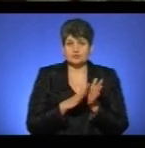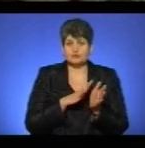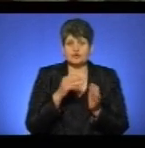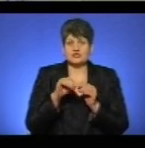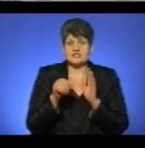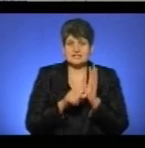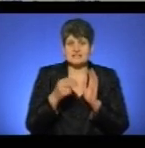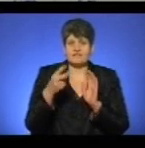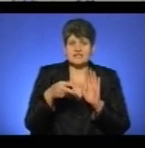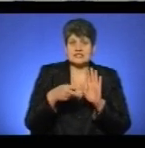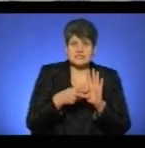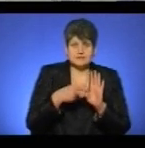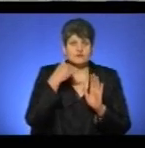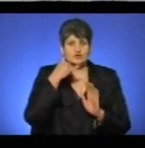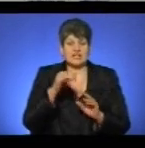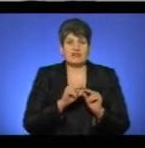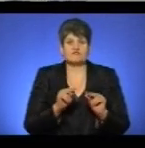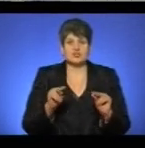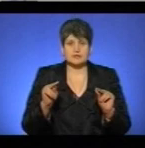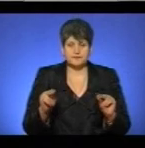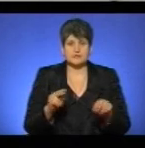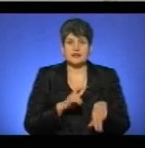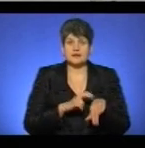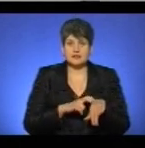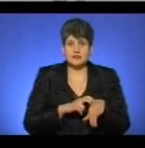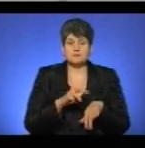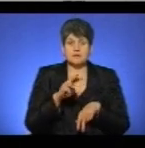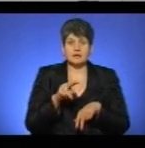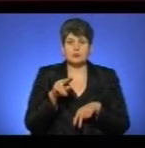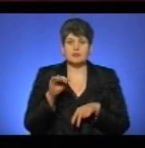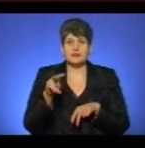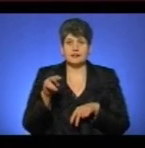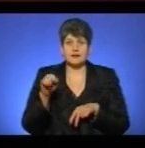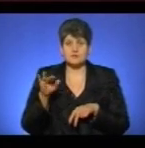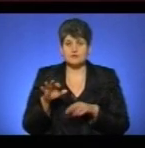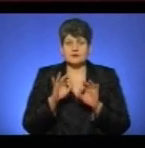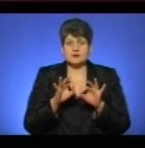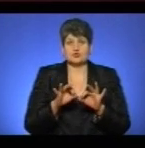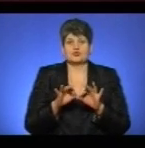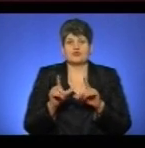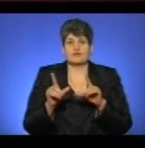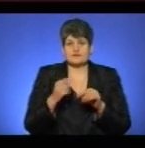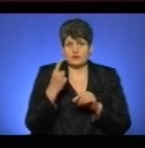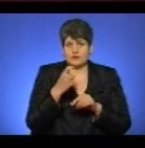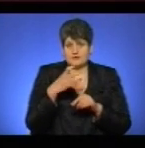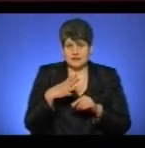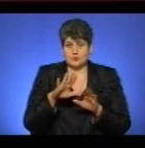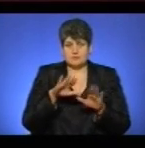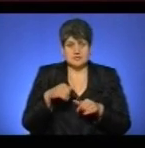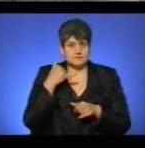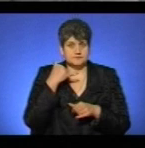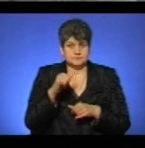.27, телефонувала вчителька. Лікар швидкої допомоги Михайло Пилипів розповів, що виїхав за хвилину після повідомлення